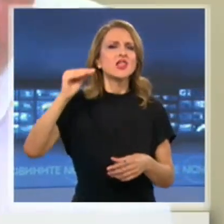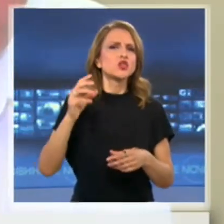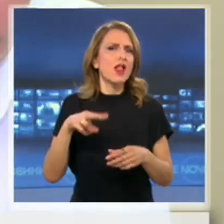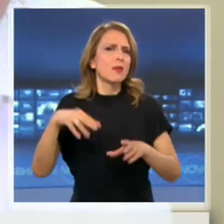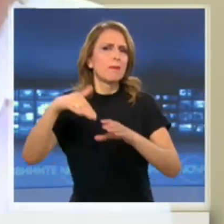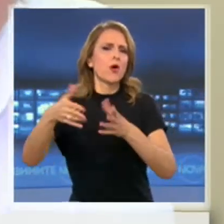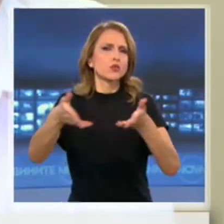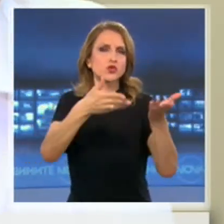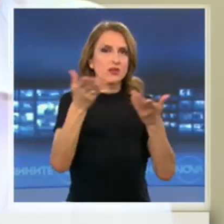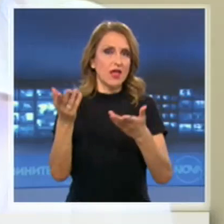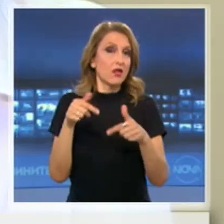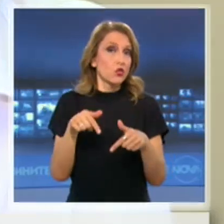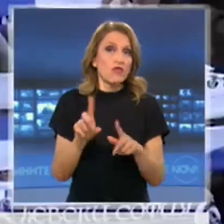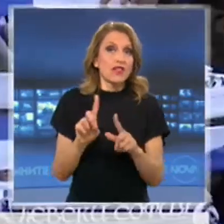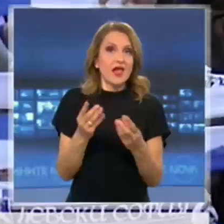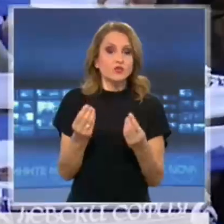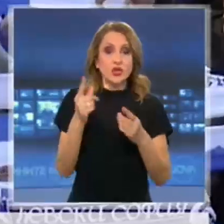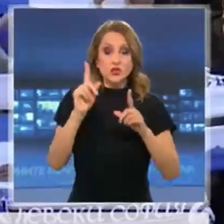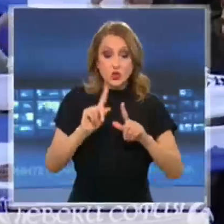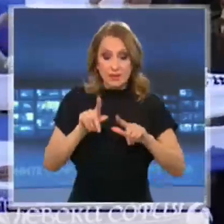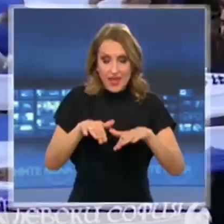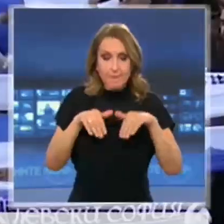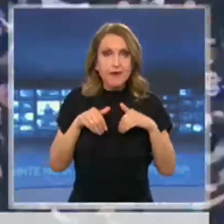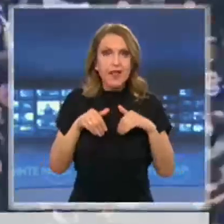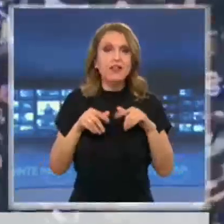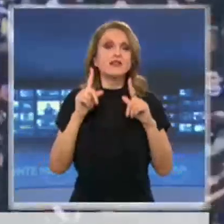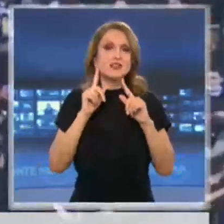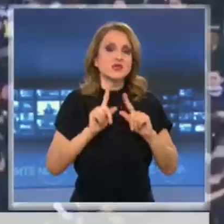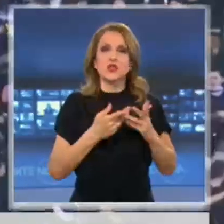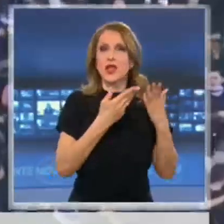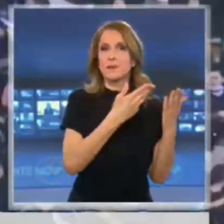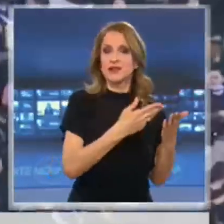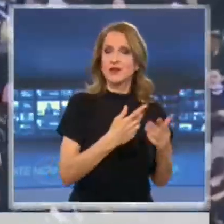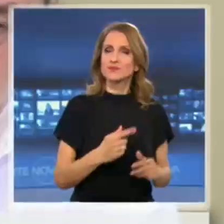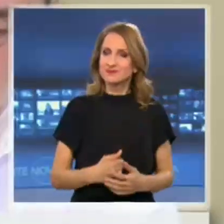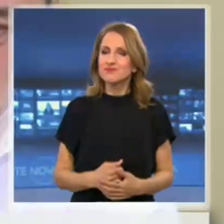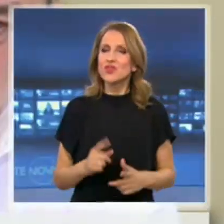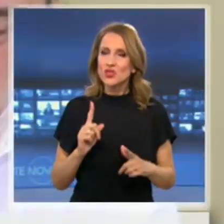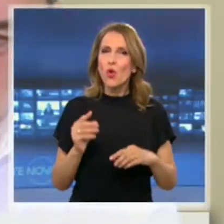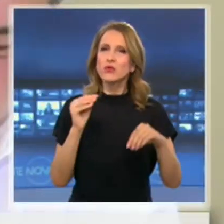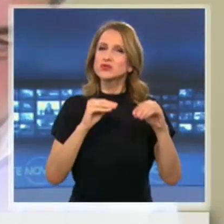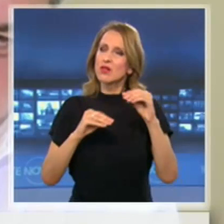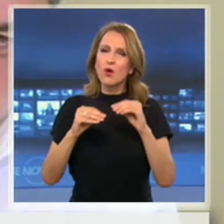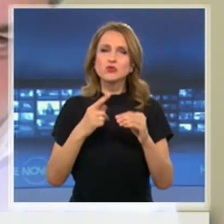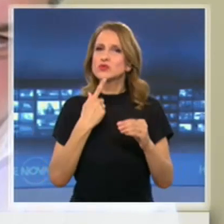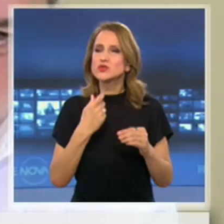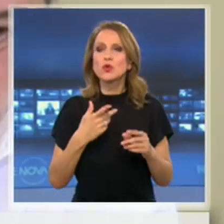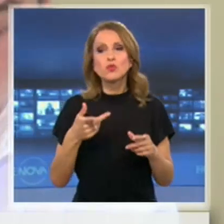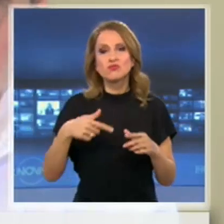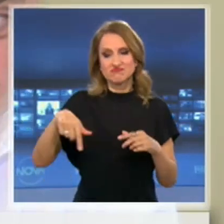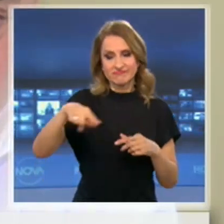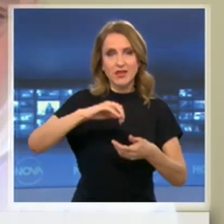акциите са на Путин или на Бил Гейтс? Но подводните камъни остават. Те са свързани с дълговете на клуба. Тя процедура е доста тежка.